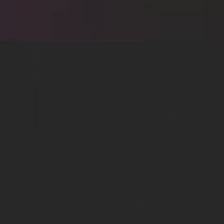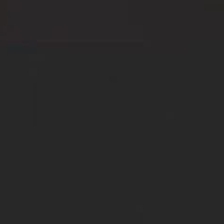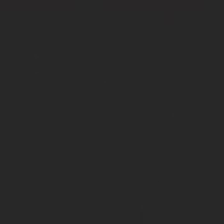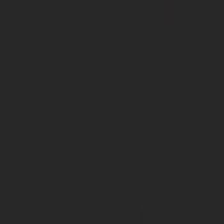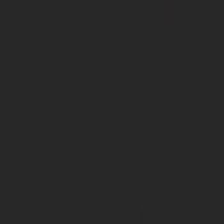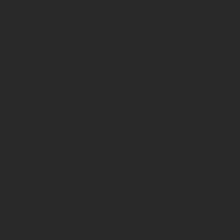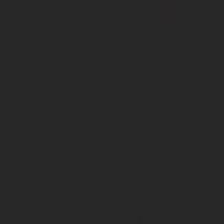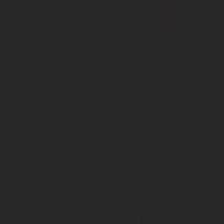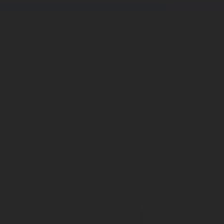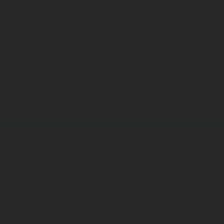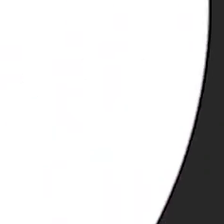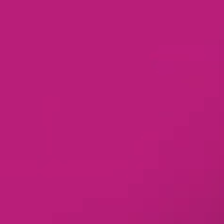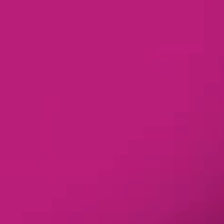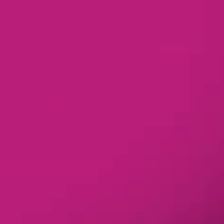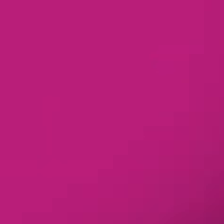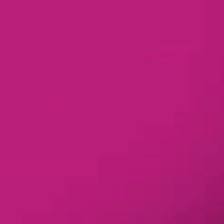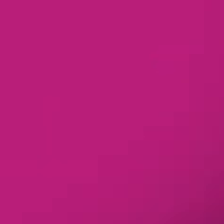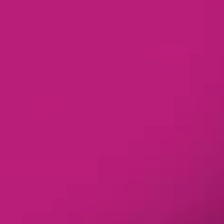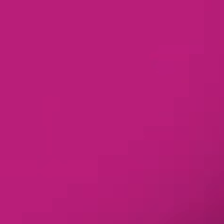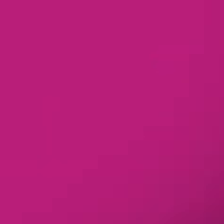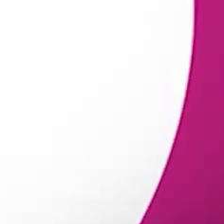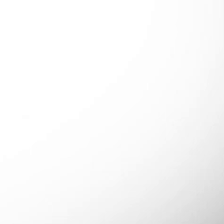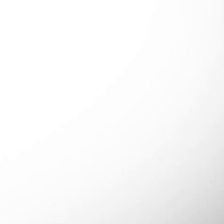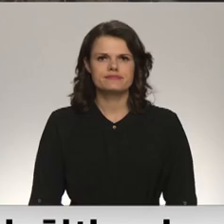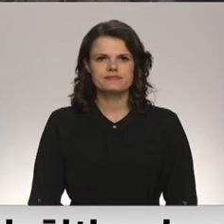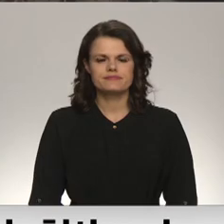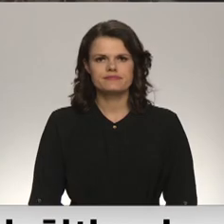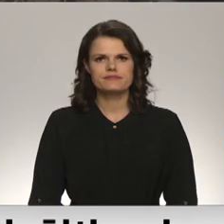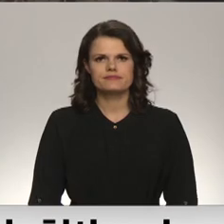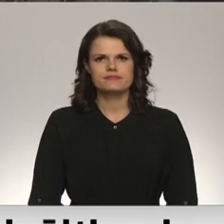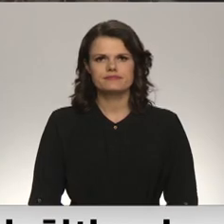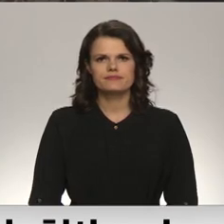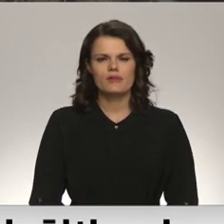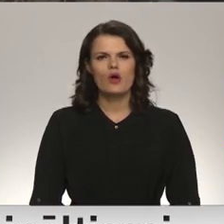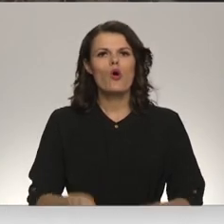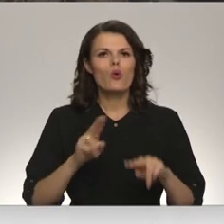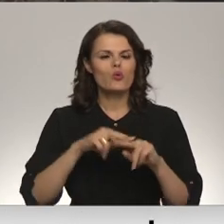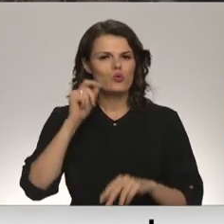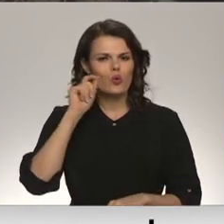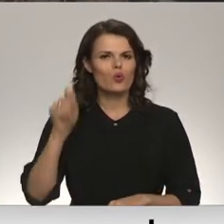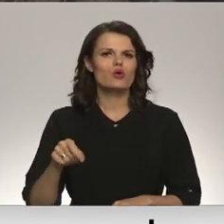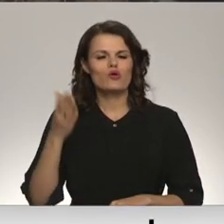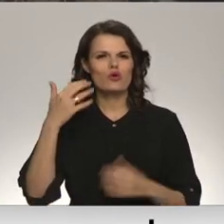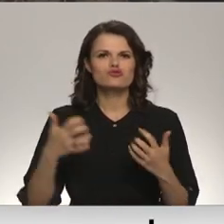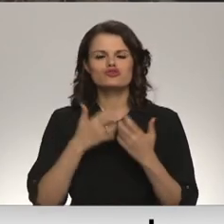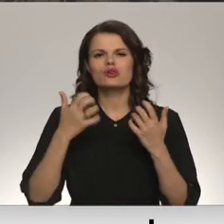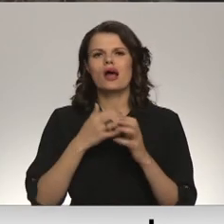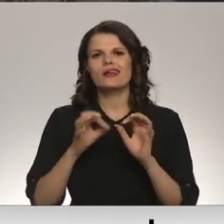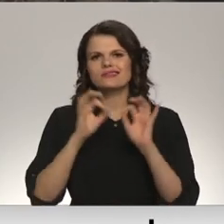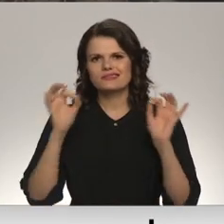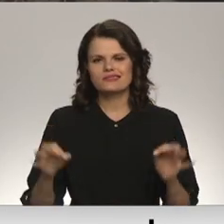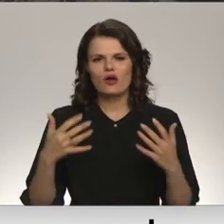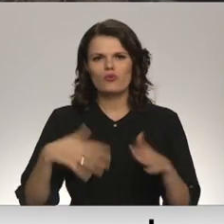Re, visi ēters ir te! Ukrainā kopš kara sākuma Krievijas kara spēka uzbrukumos